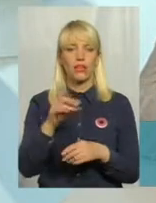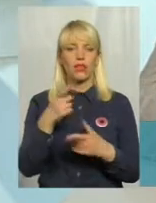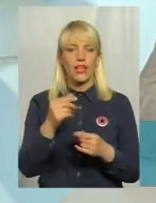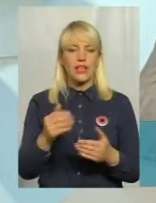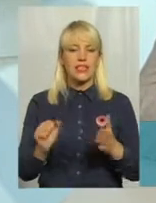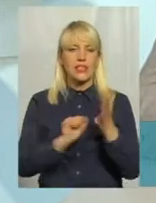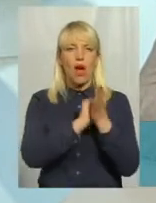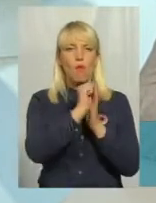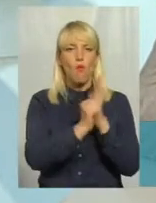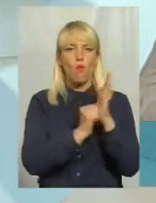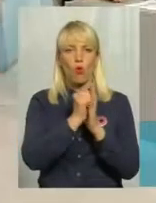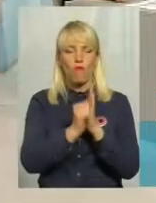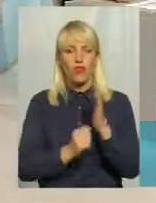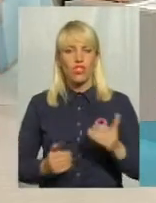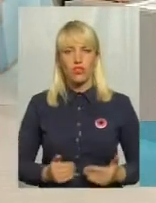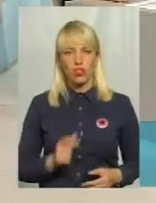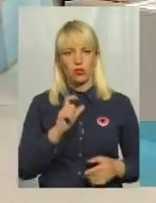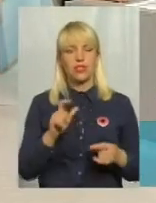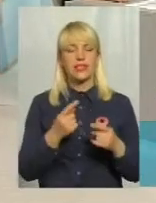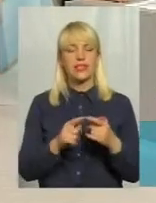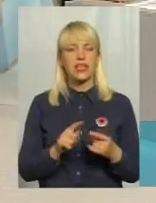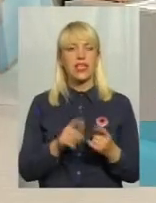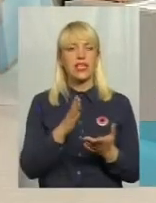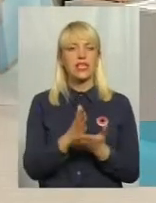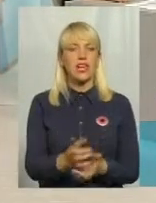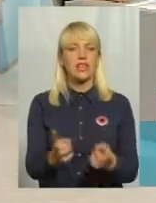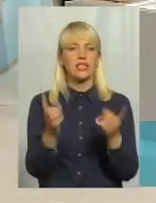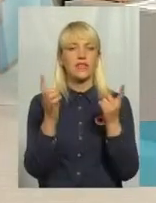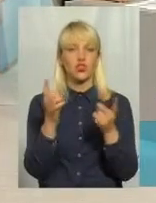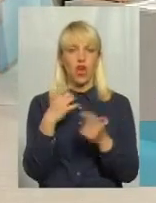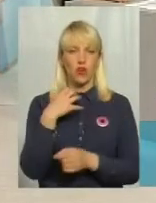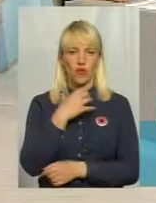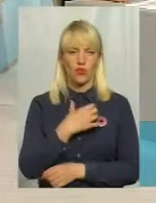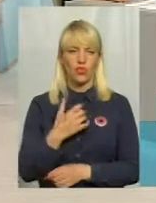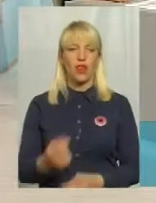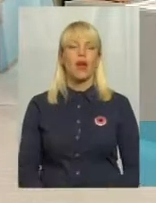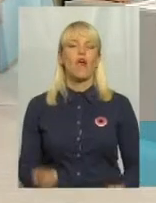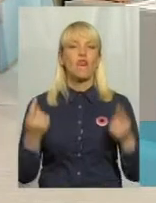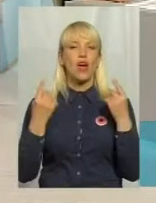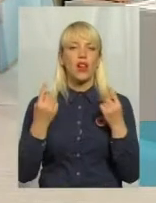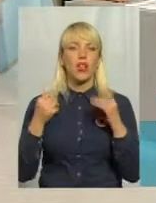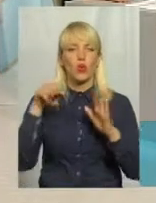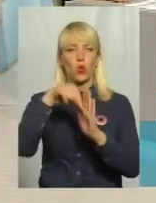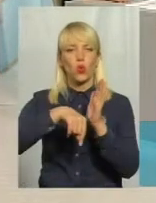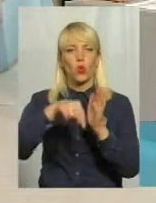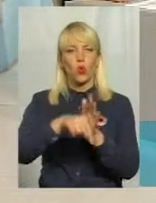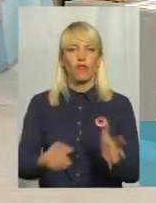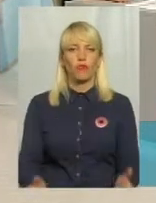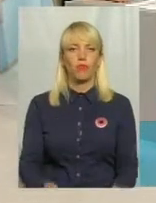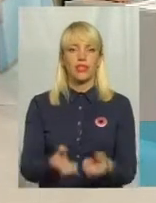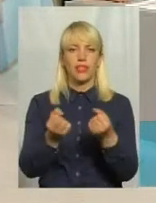І ці моменти є надзвичайно важливими. Сьогодні велику роль в підтримці, в